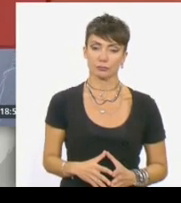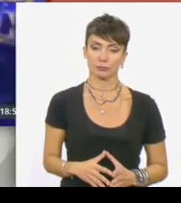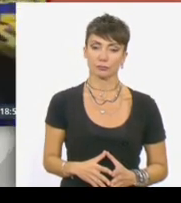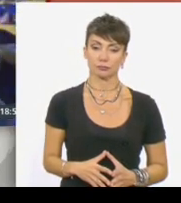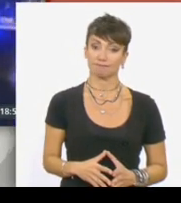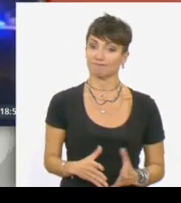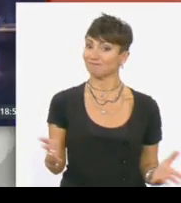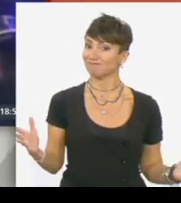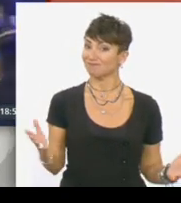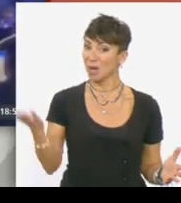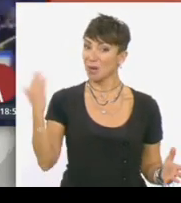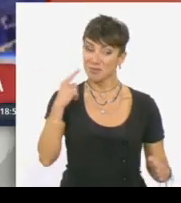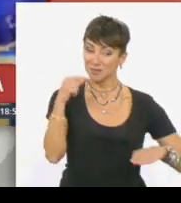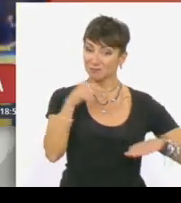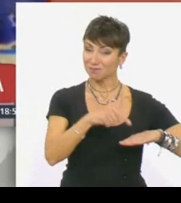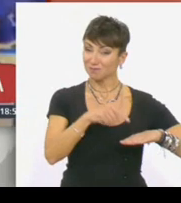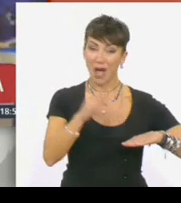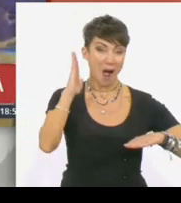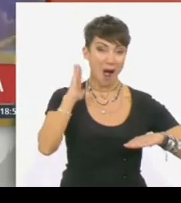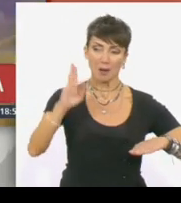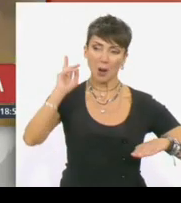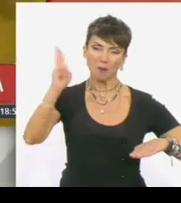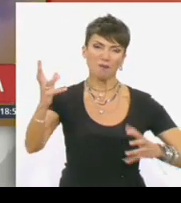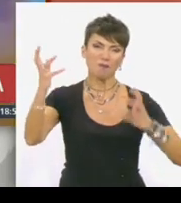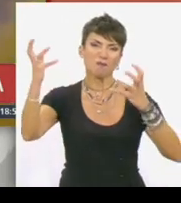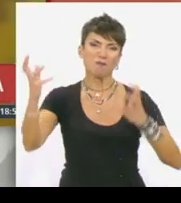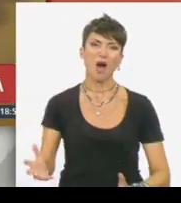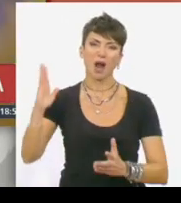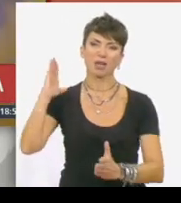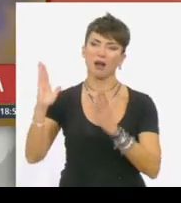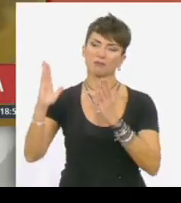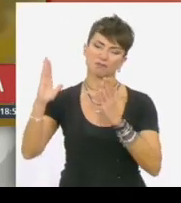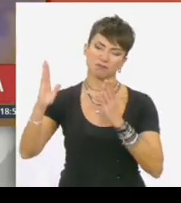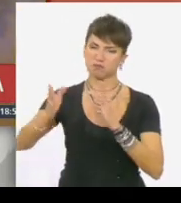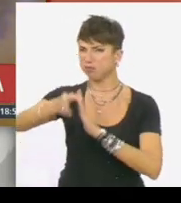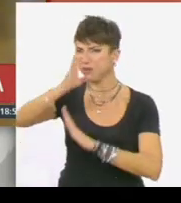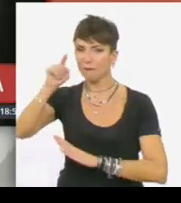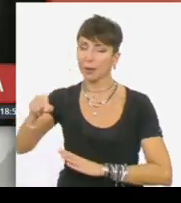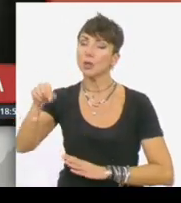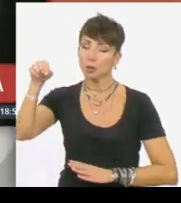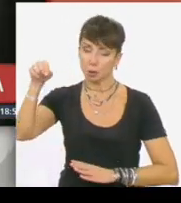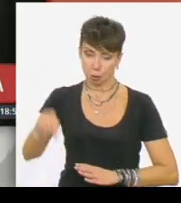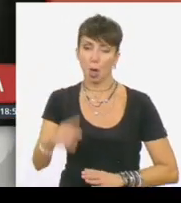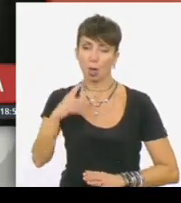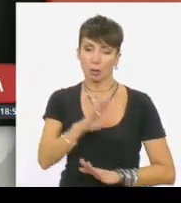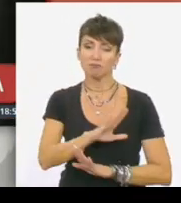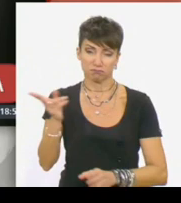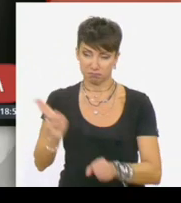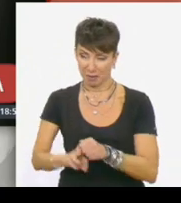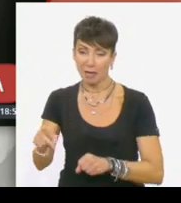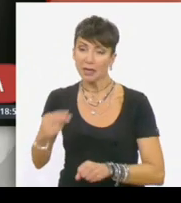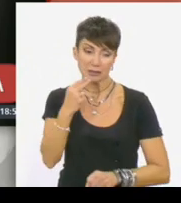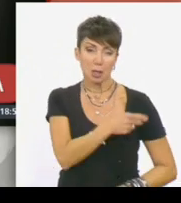Η κατηγορία αναμένεται να αλλάξει για τον οδηγό και από βαριά σωματική βλάβη θα μετατραπεί σε ανθρωποκτονία, με τους γονείς της άτυχης